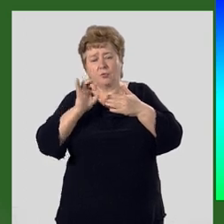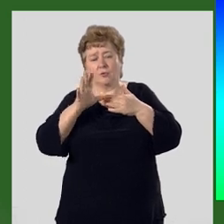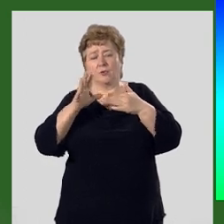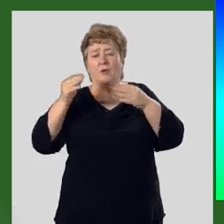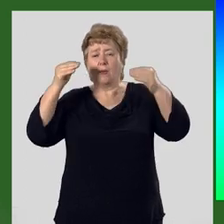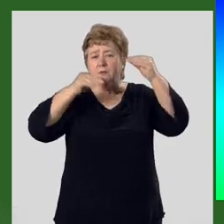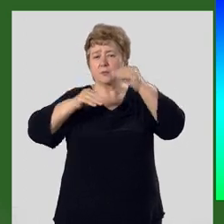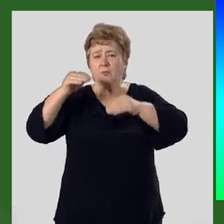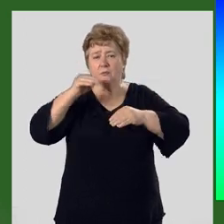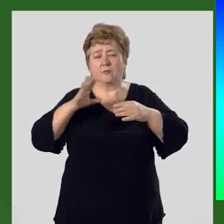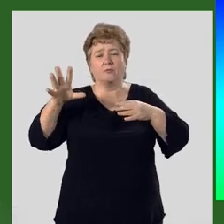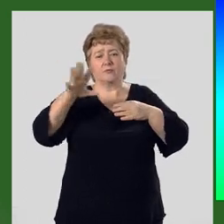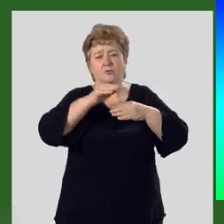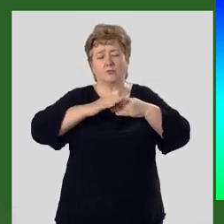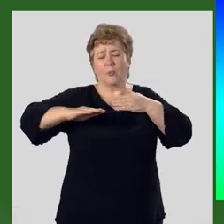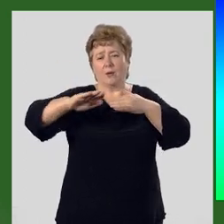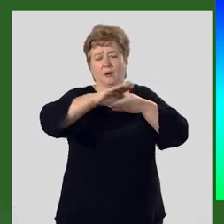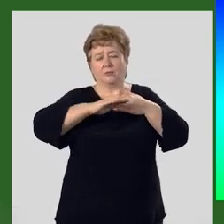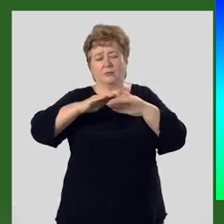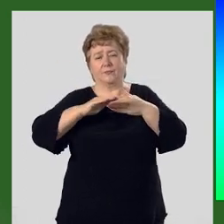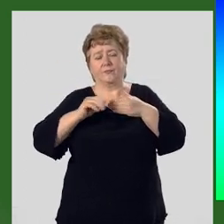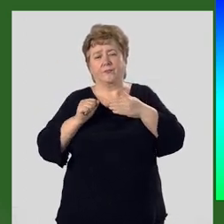заполняли всю долину.